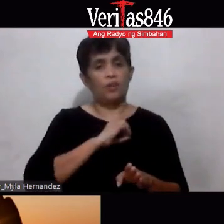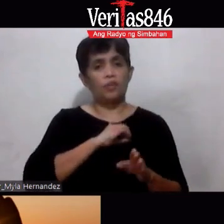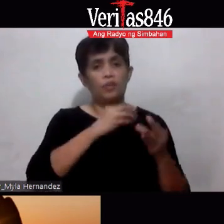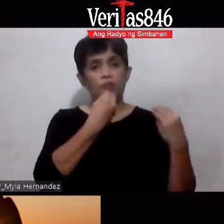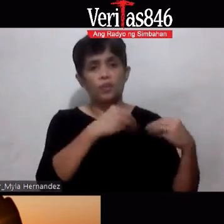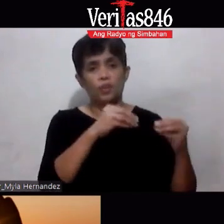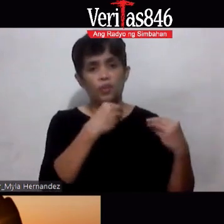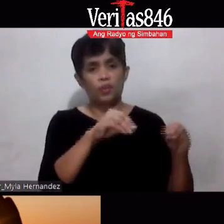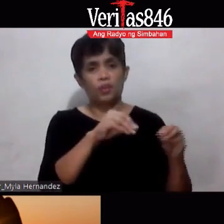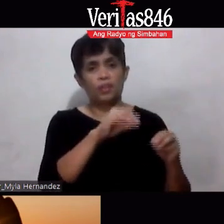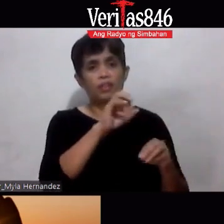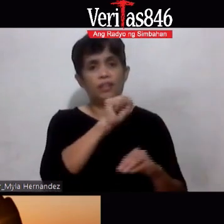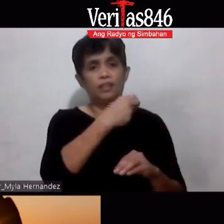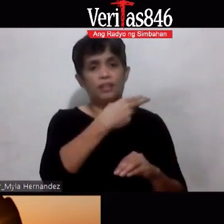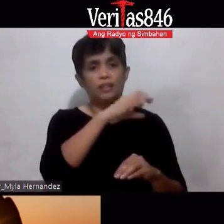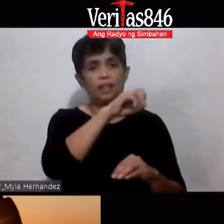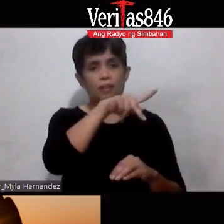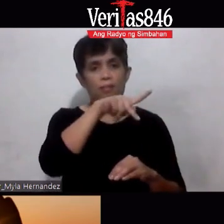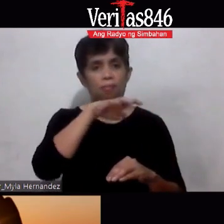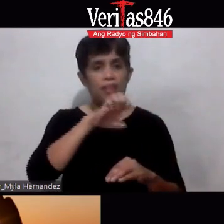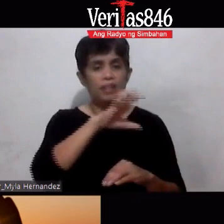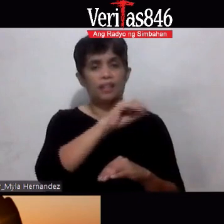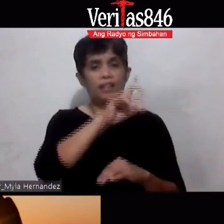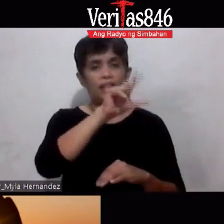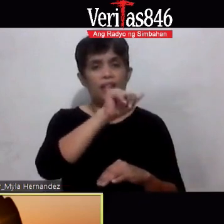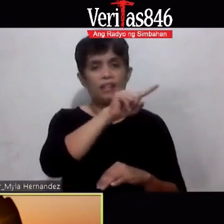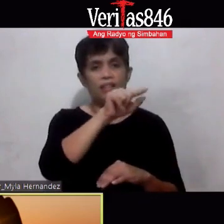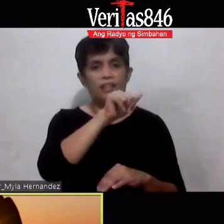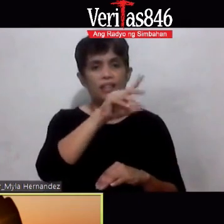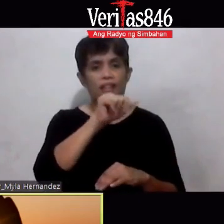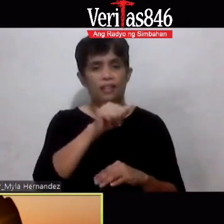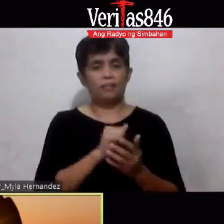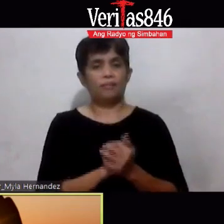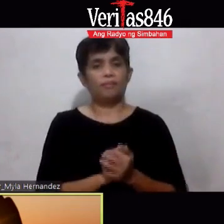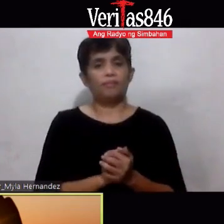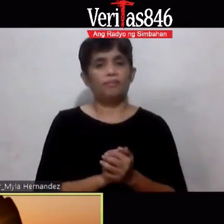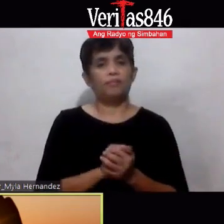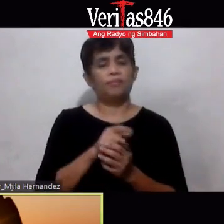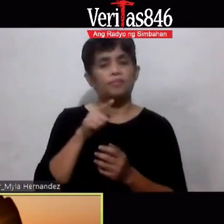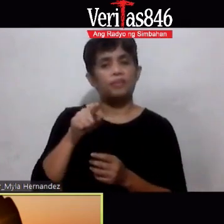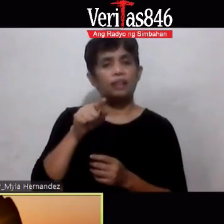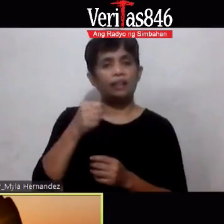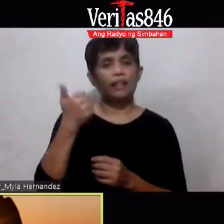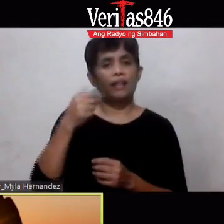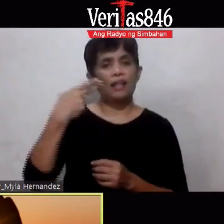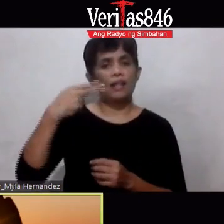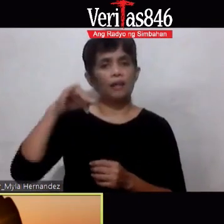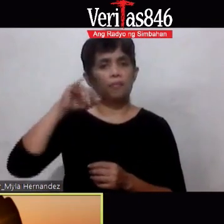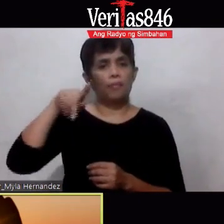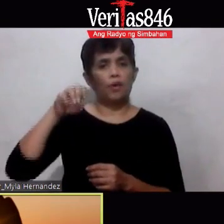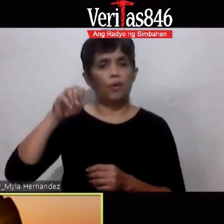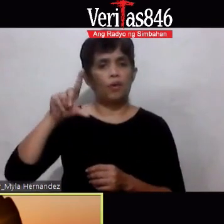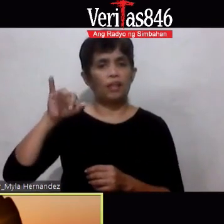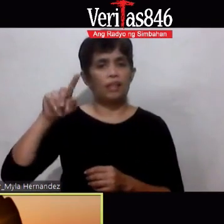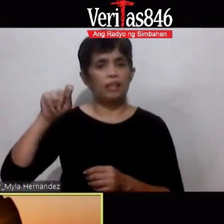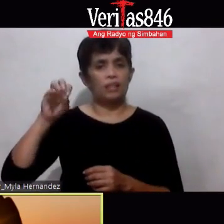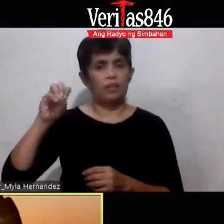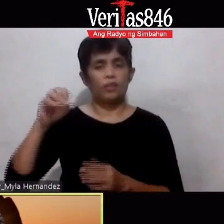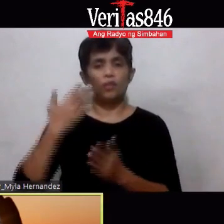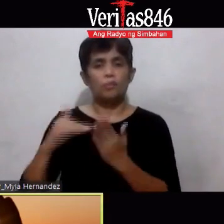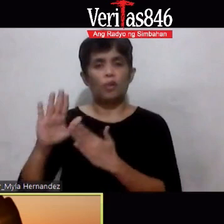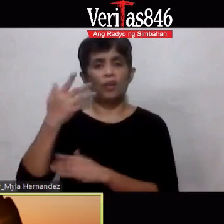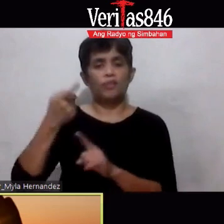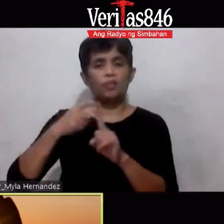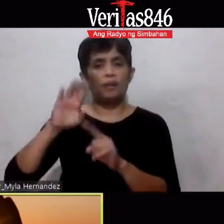sa shopee at sa lazada yes brother yes yes brother hilerina helipolito kison good morning from baliwag and gloria